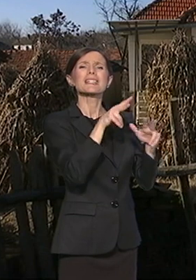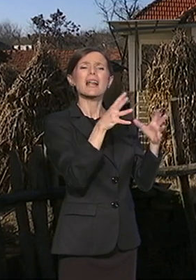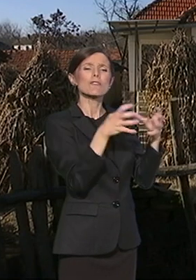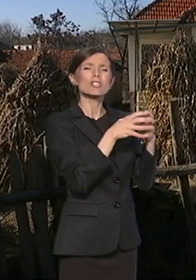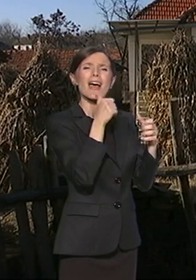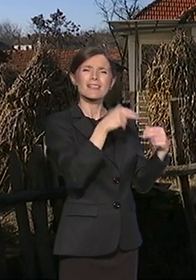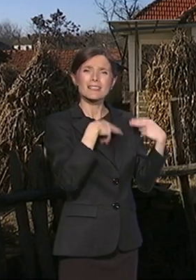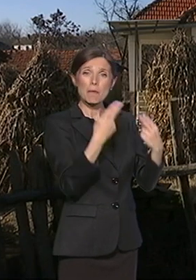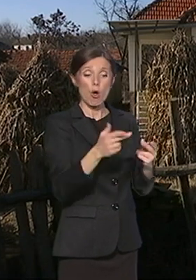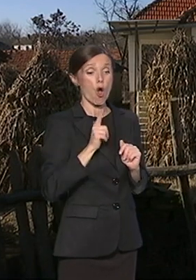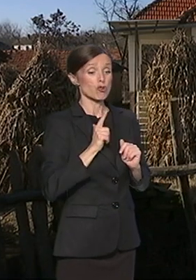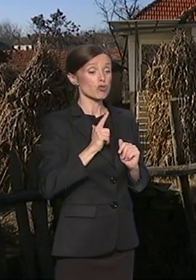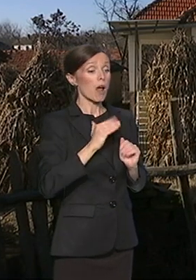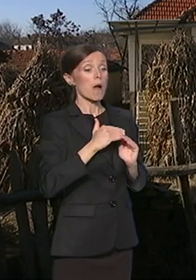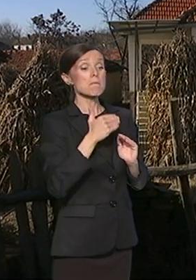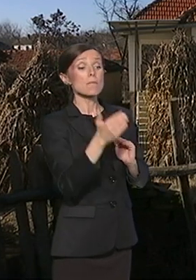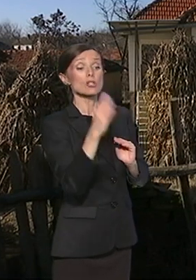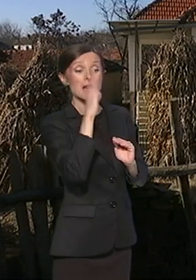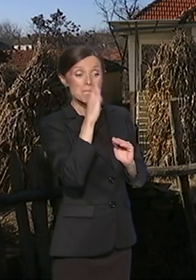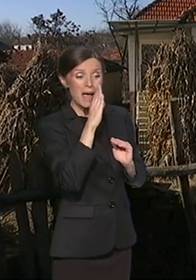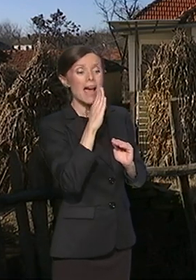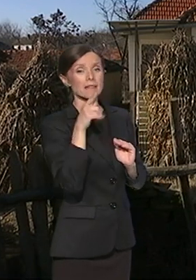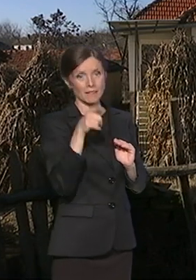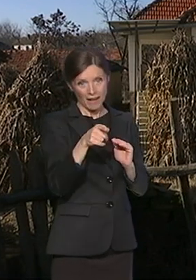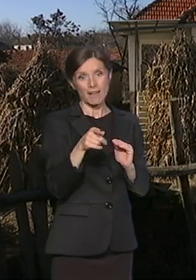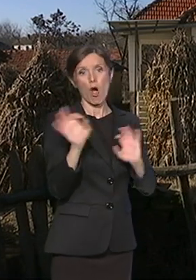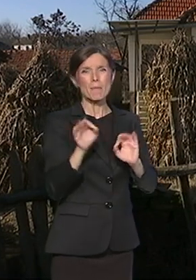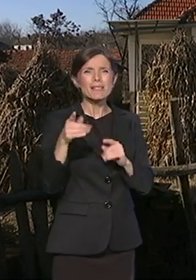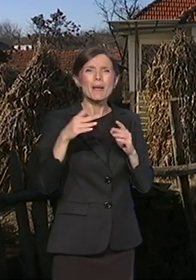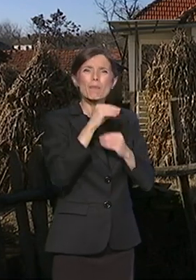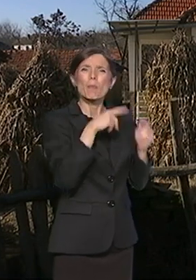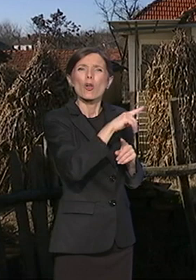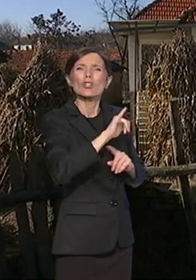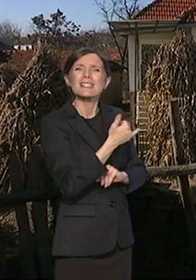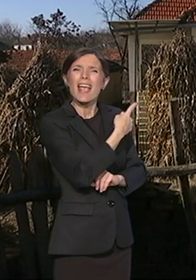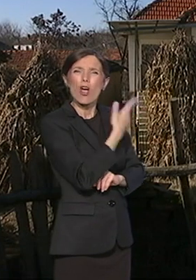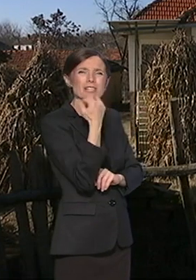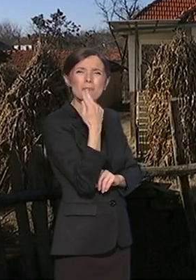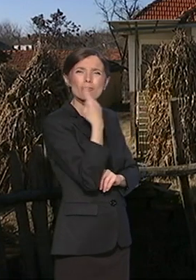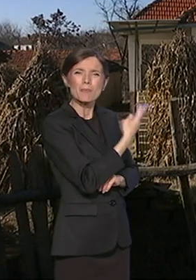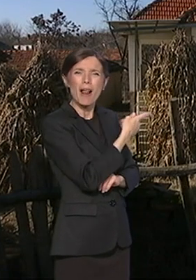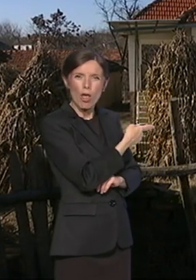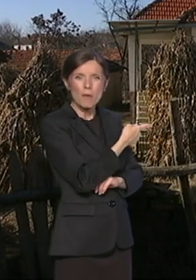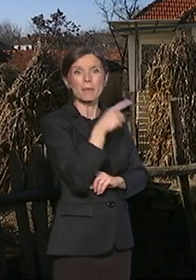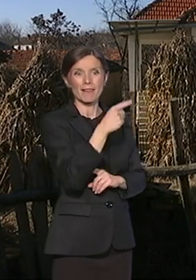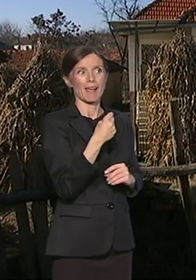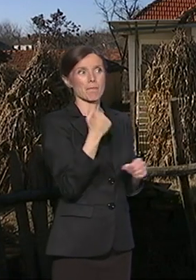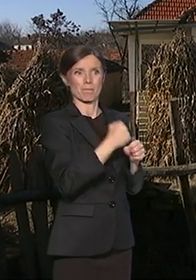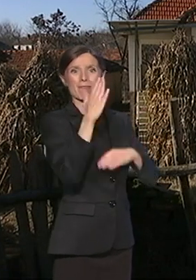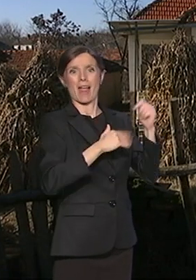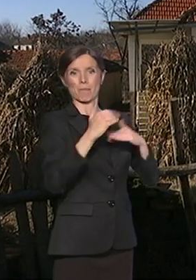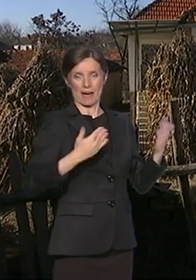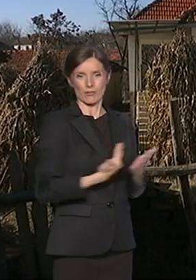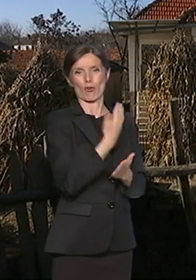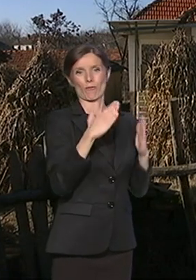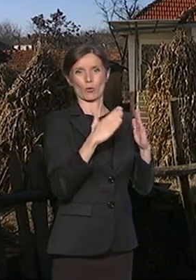uspeti da za porodicu Joksimovića obezbedimo i novi dom. Takvih pozitivnih primjera već ima ovde